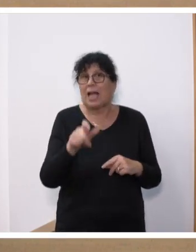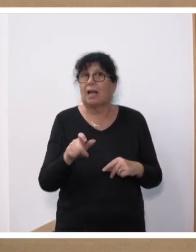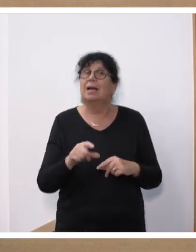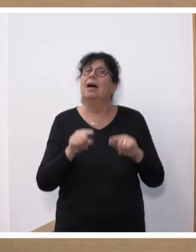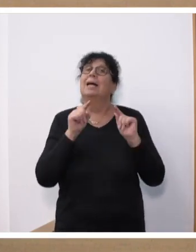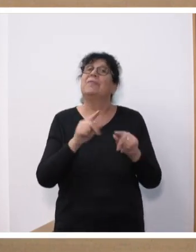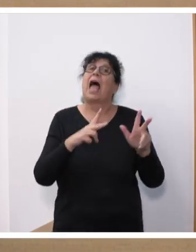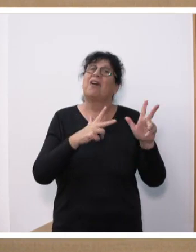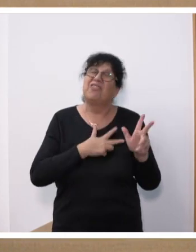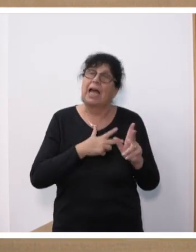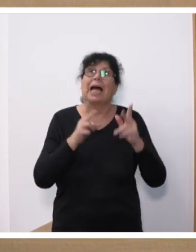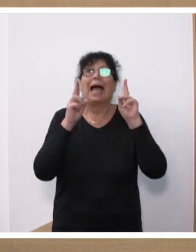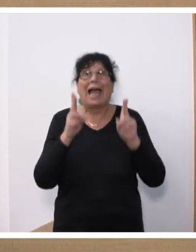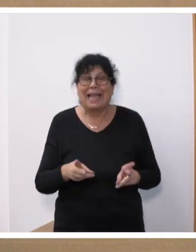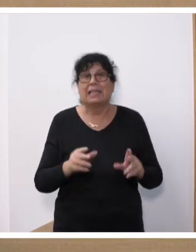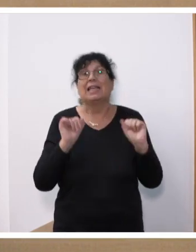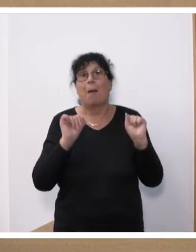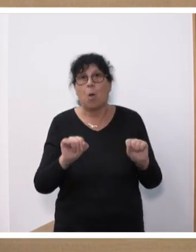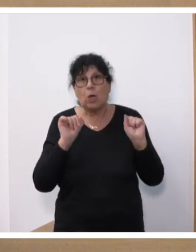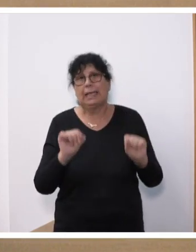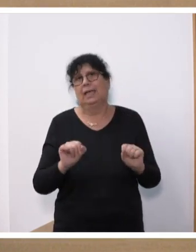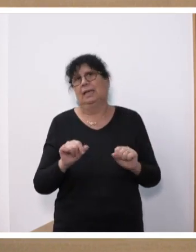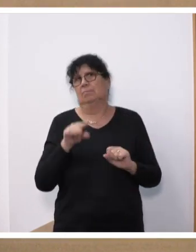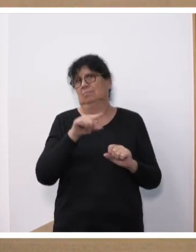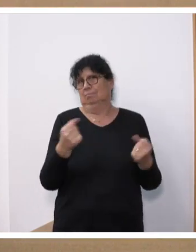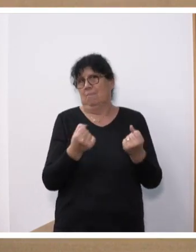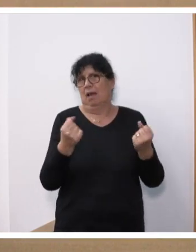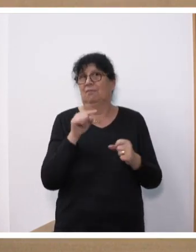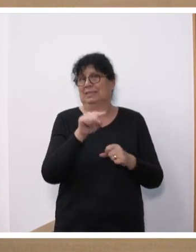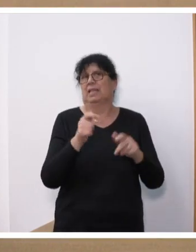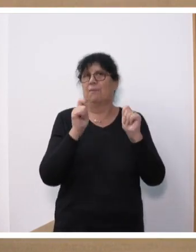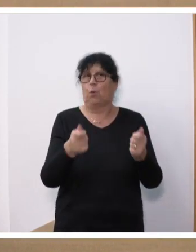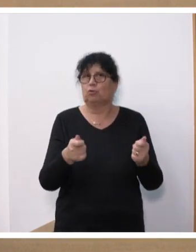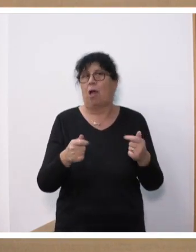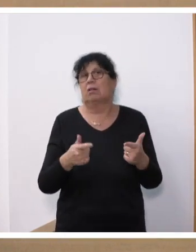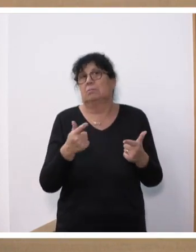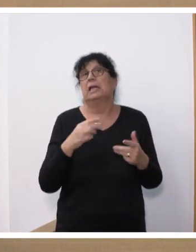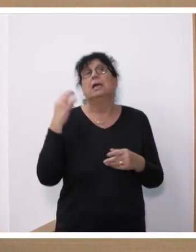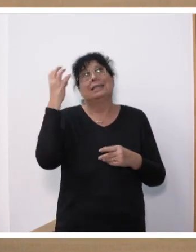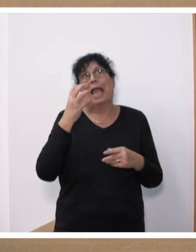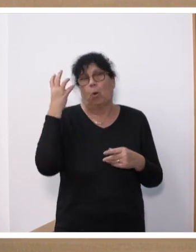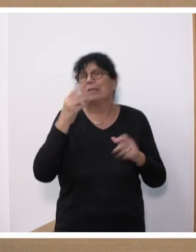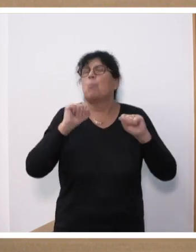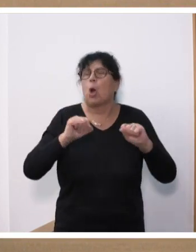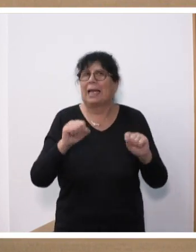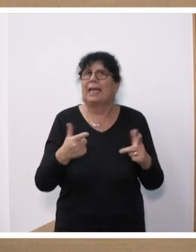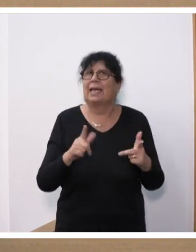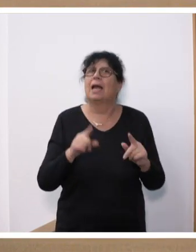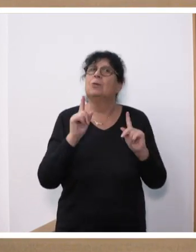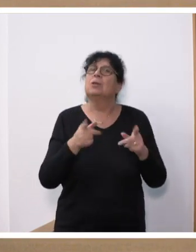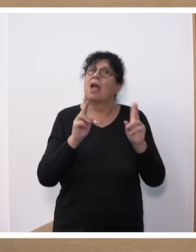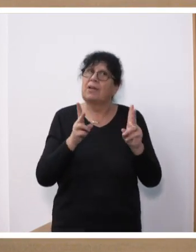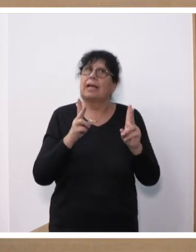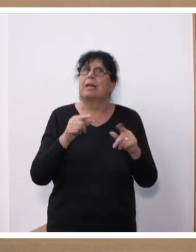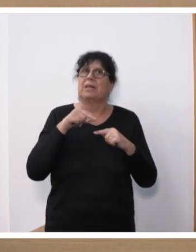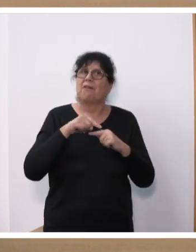Da wäre es rechtlich möglich, das zu tun, was Sie vorschlagen. Da wäre es theoretisch denkbar. Und in der Tat, mit